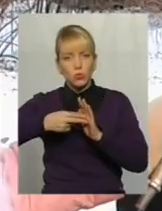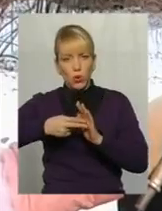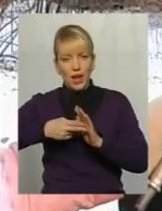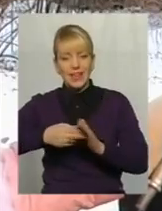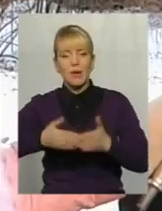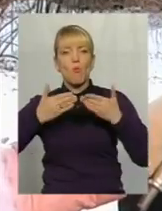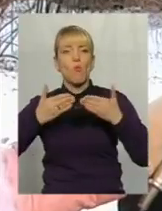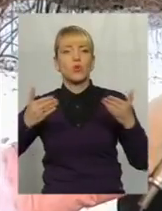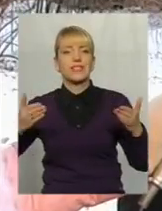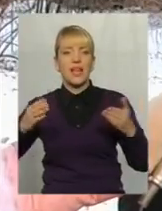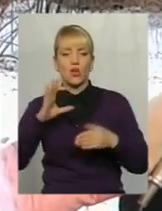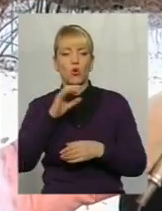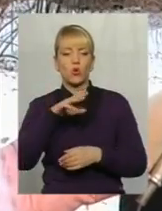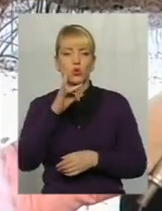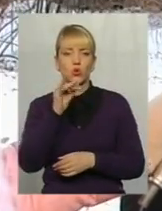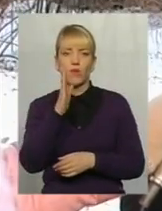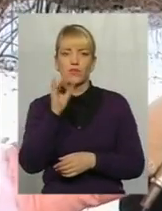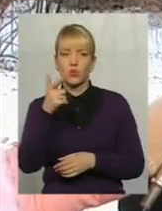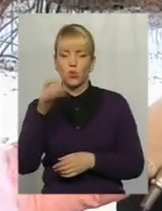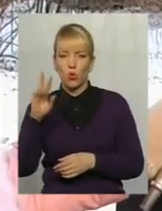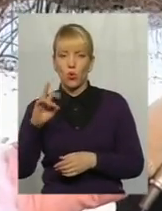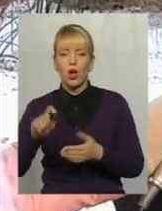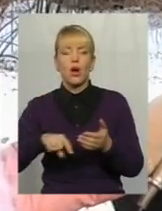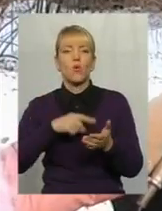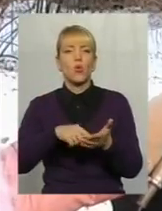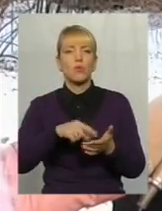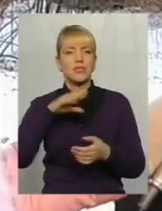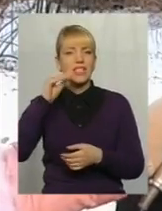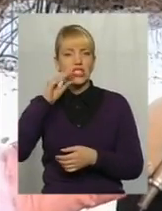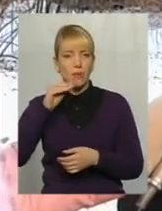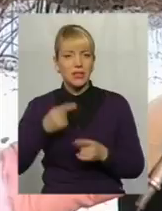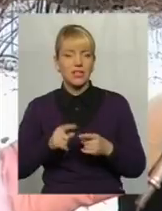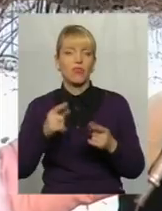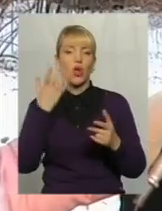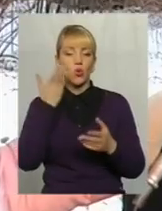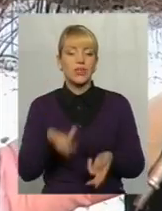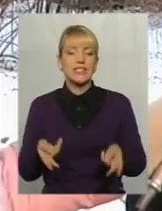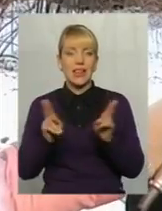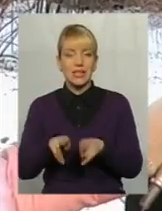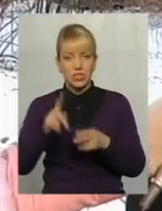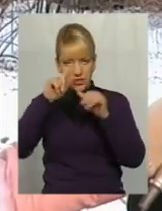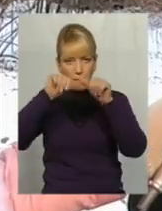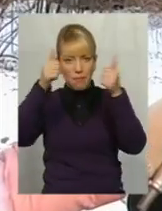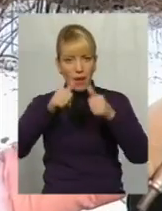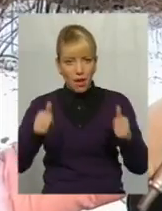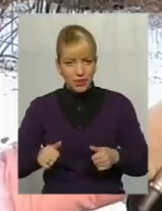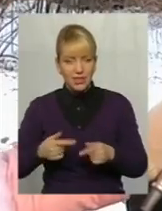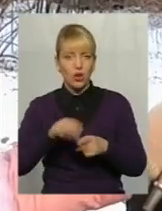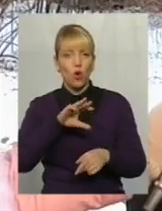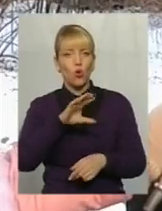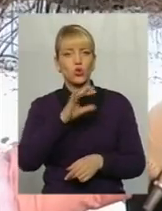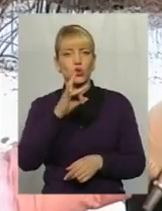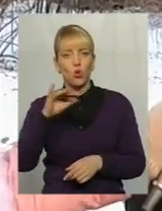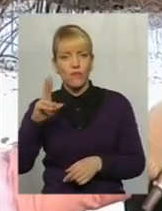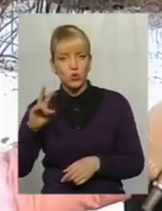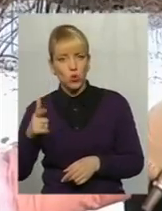Островського у Шепетівці, це нормально. І коли залишиться пам'ятник Островському, тому що це справді знаковий